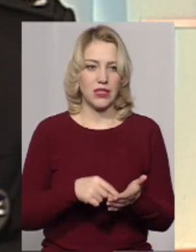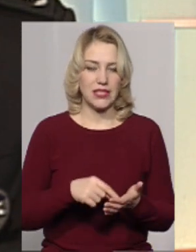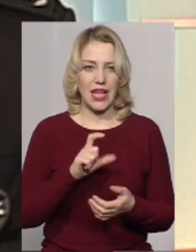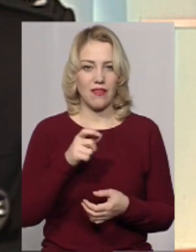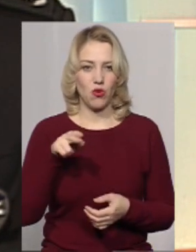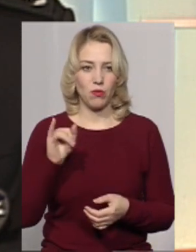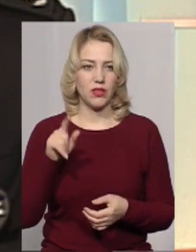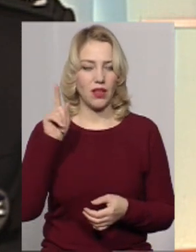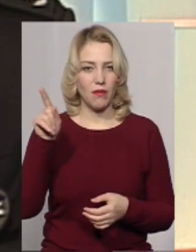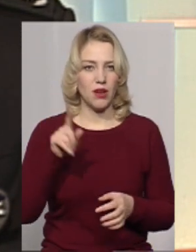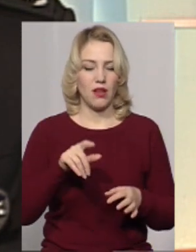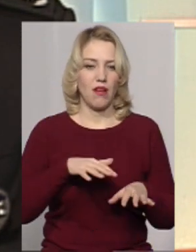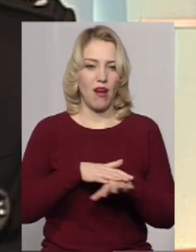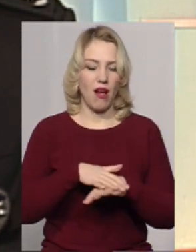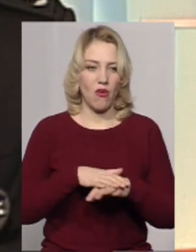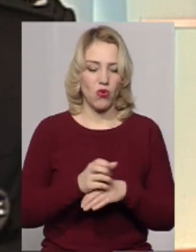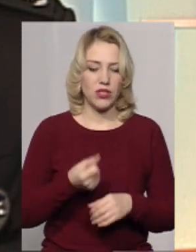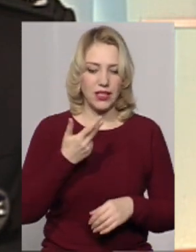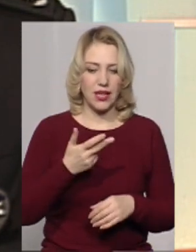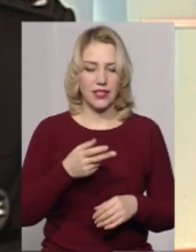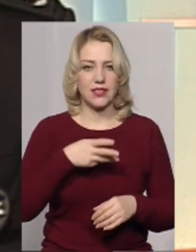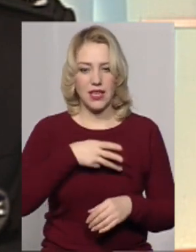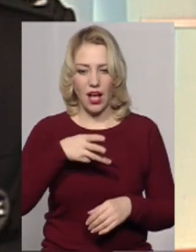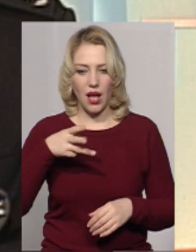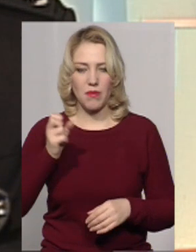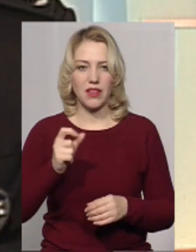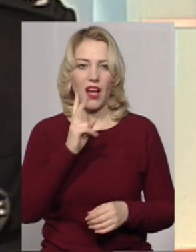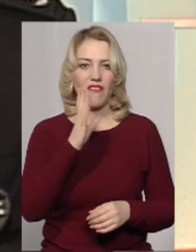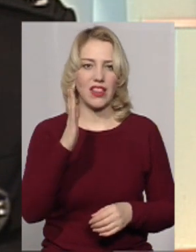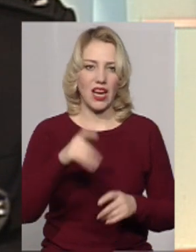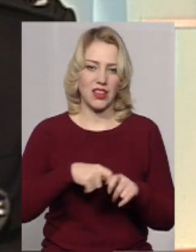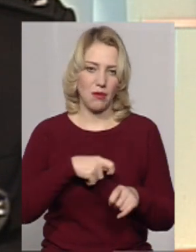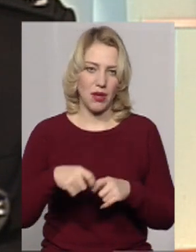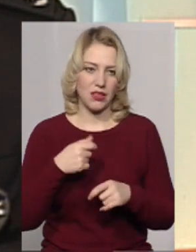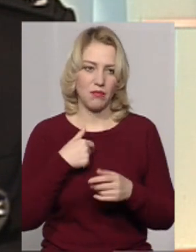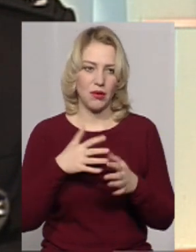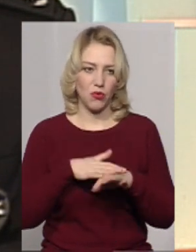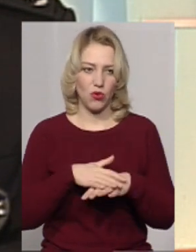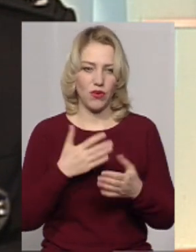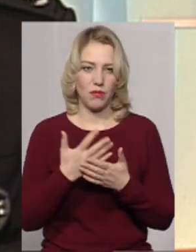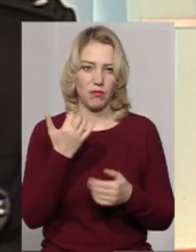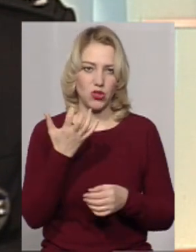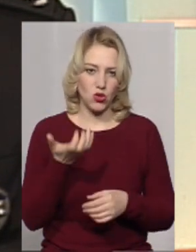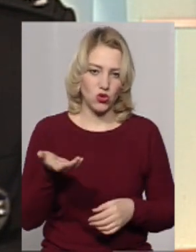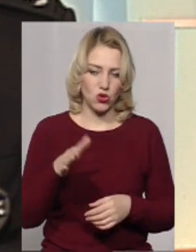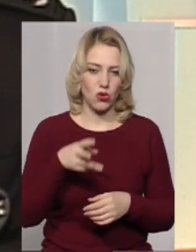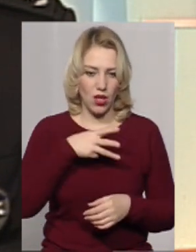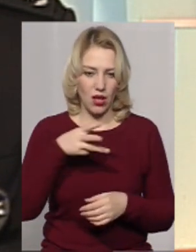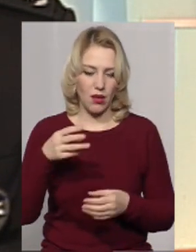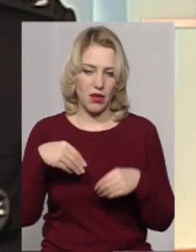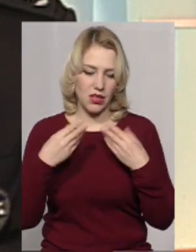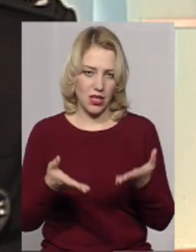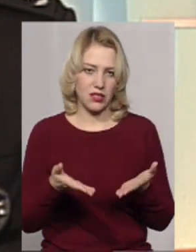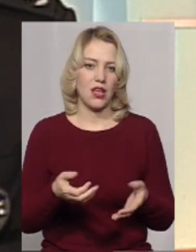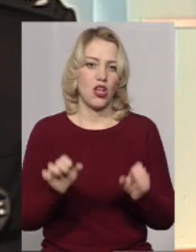в Європі, бо там рахують кількість камер на квадратний метр, але ми приблизно порахували, що близько 500 камер дасть змогу